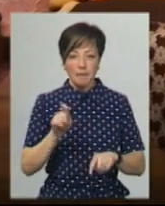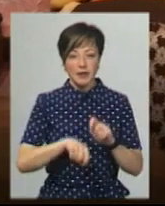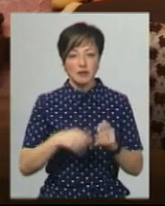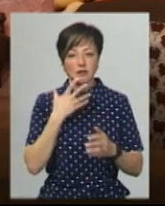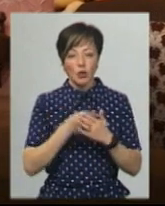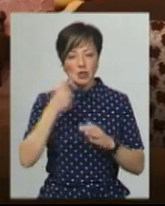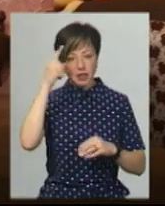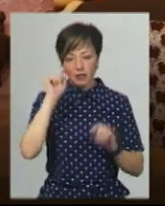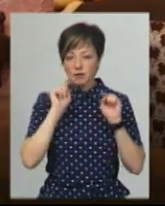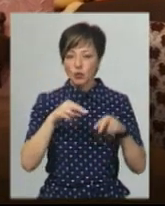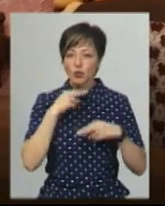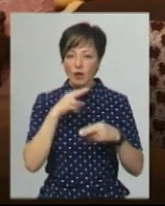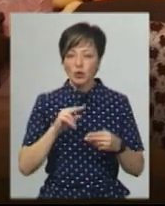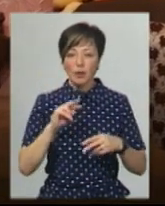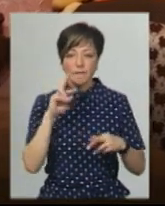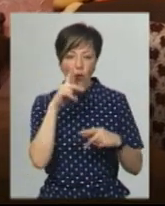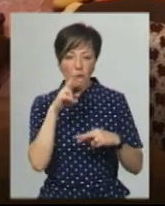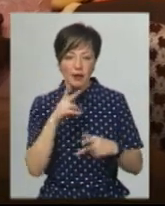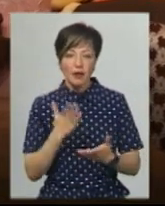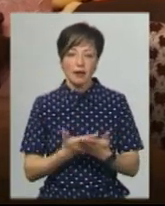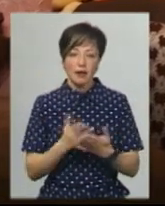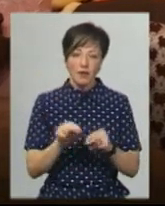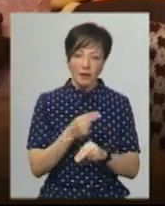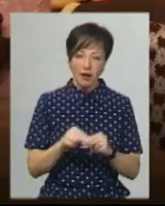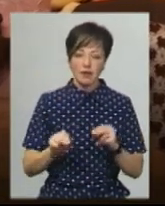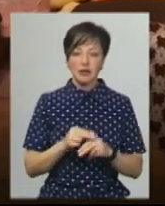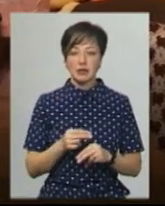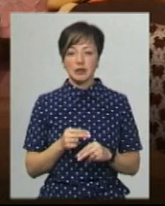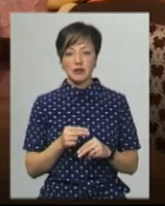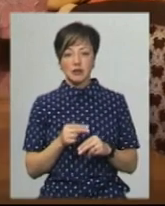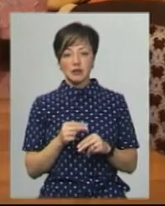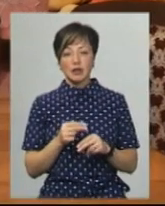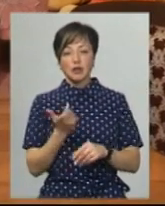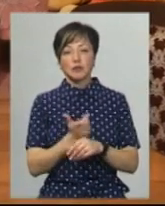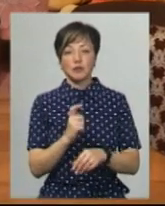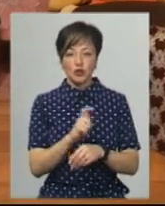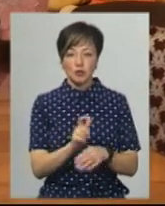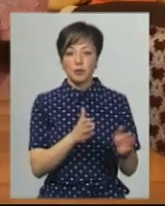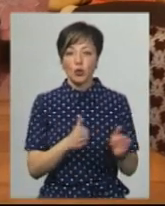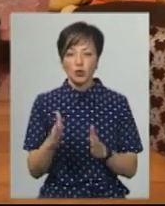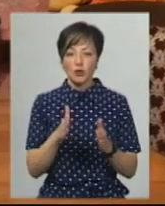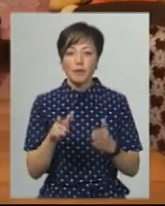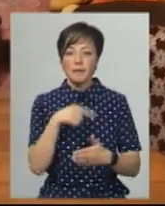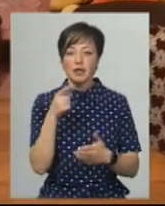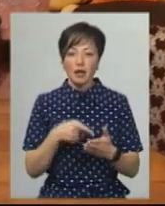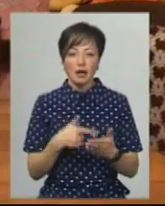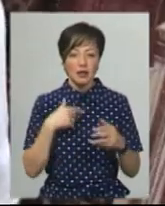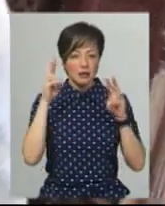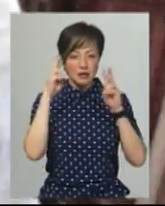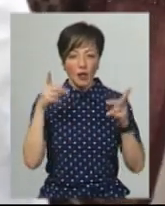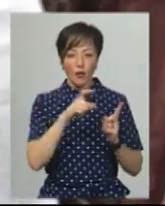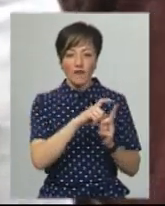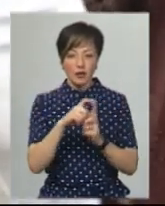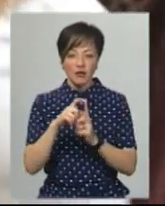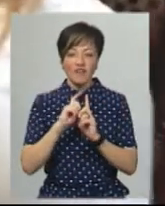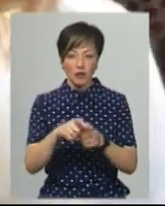знання, звернути увагу на помилки, які в мене є, і виправити їх, і більше підготовитися до тих питань, до яких я не знаю відповідь.